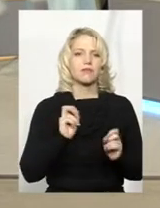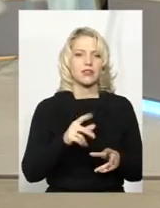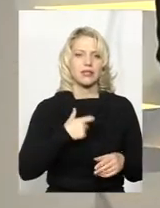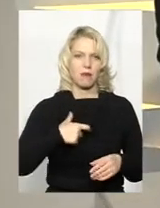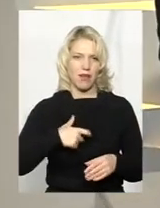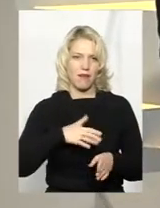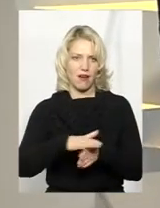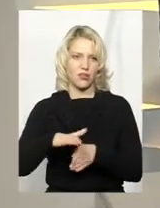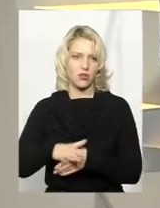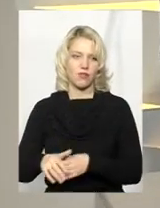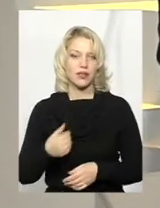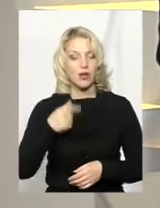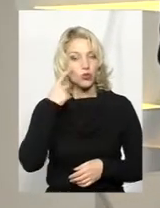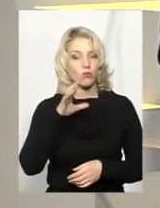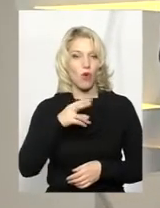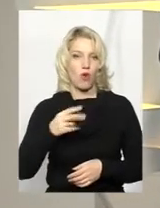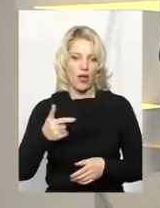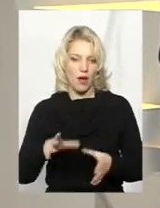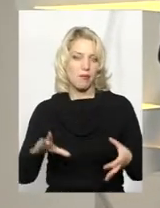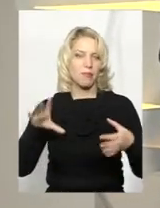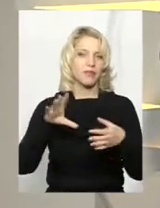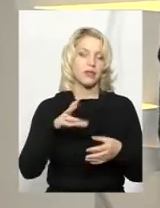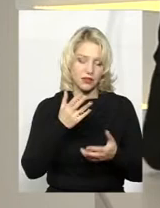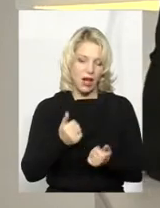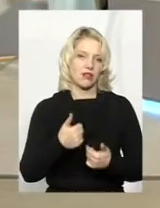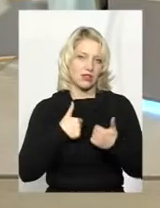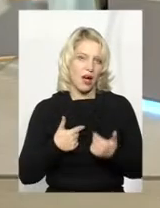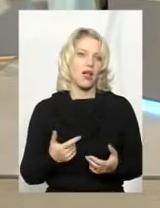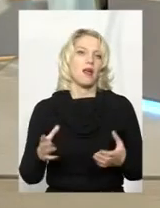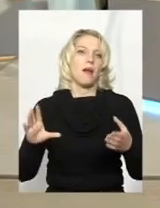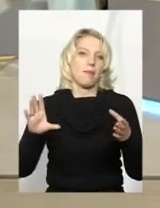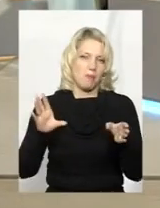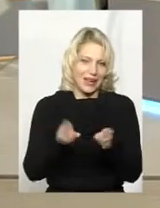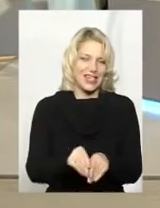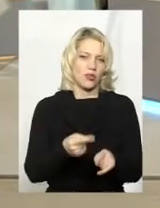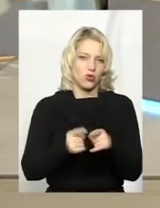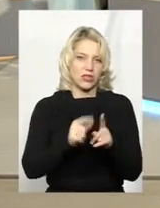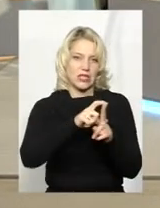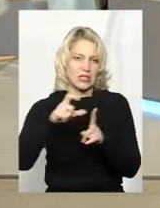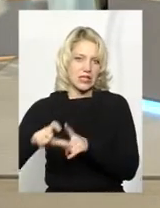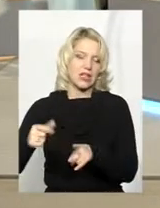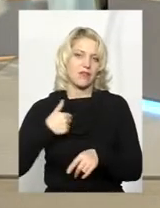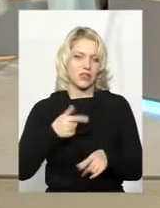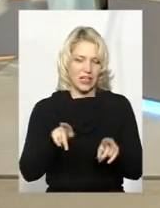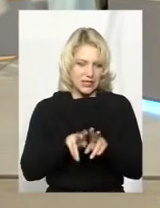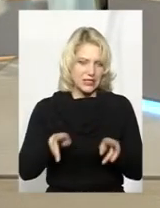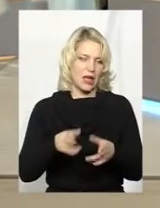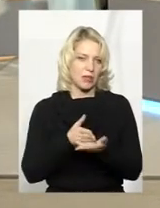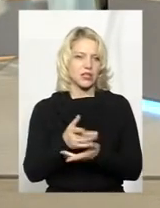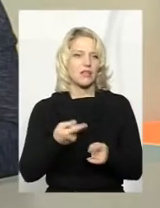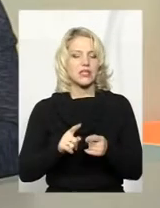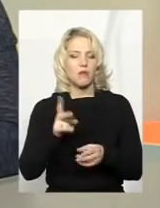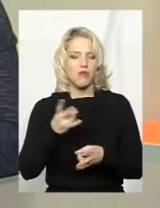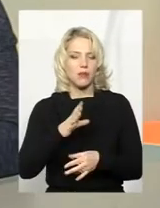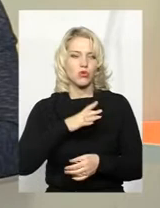Я думаю, що, напевно, пані Ольга… Я приєднуюся, так, точно, ті самі критерії. І це має бути